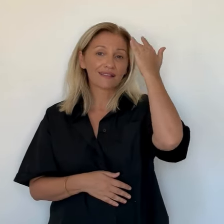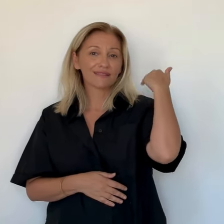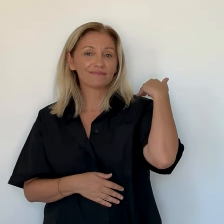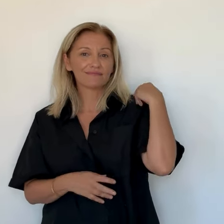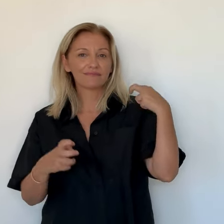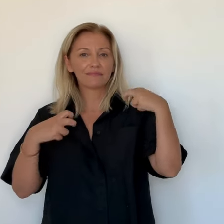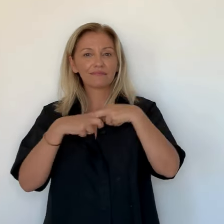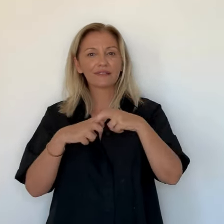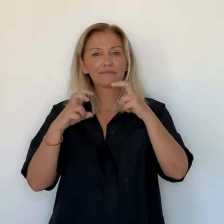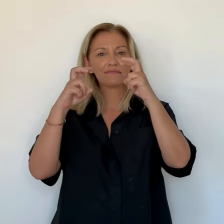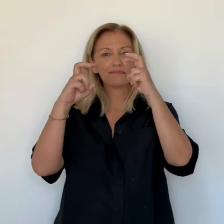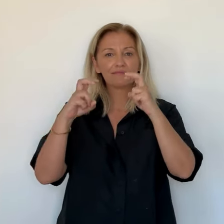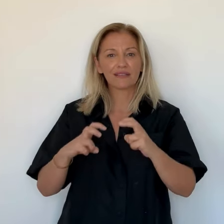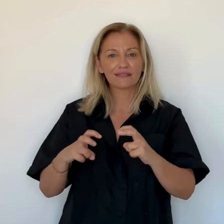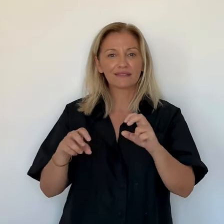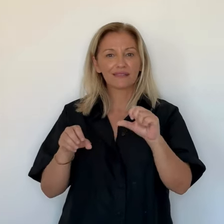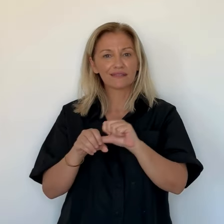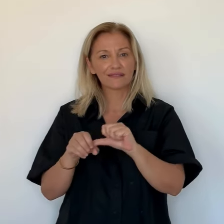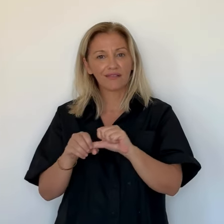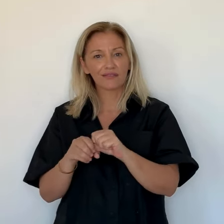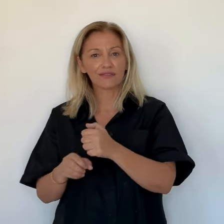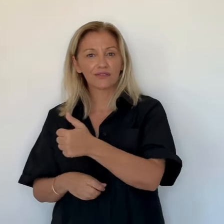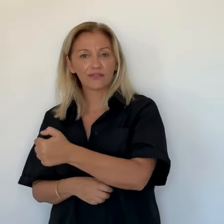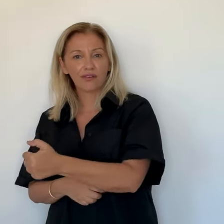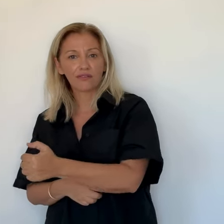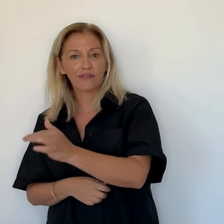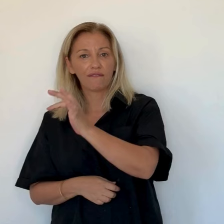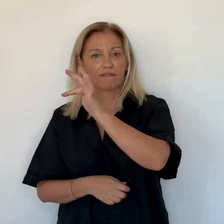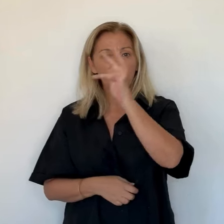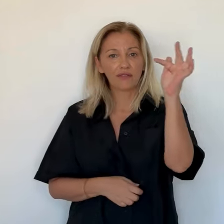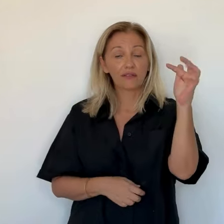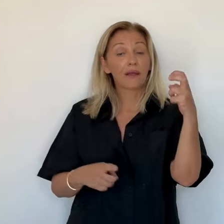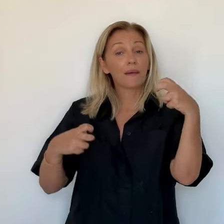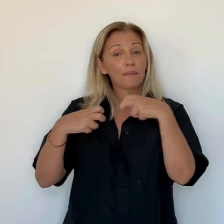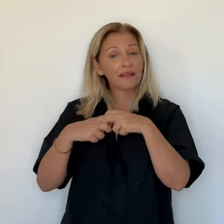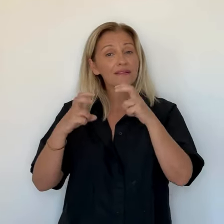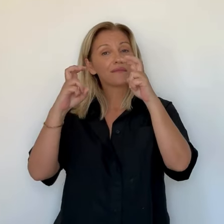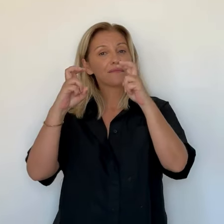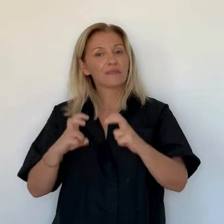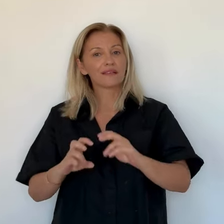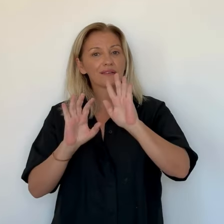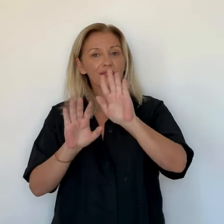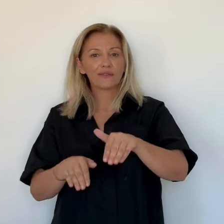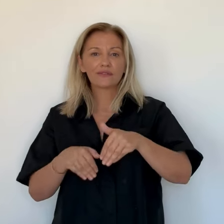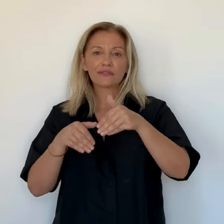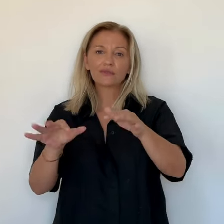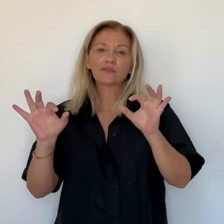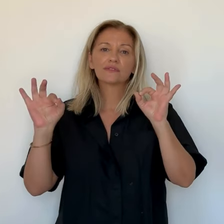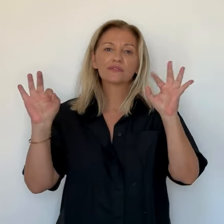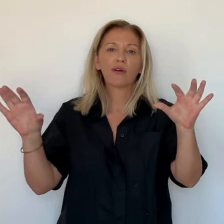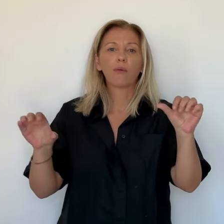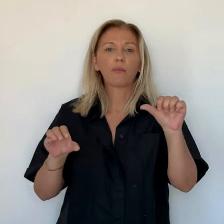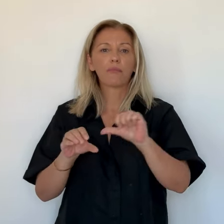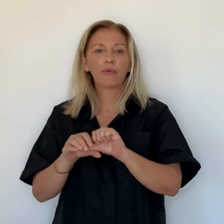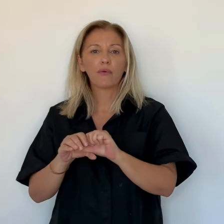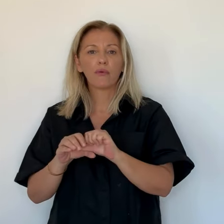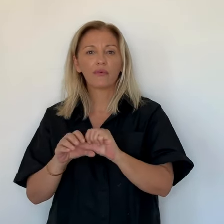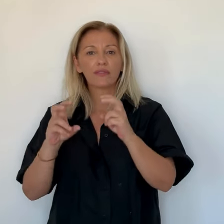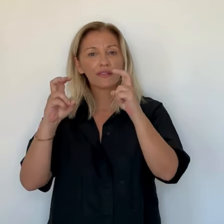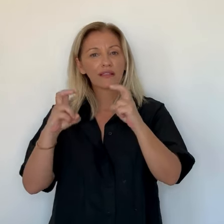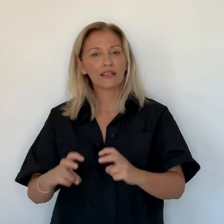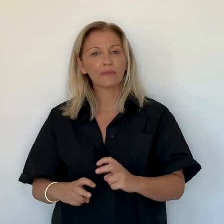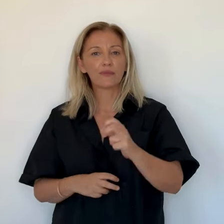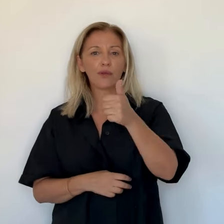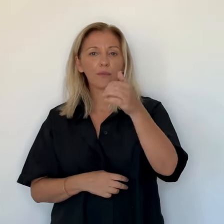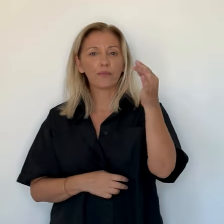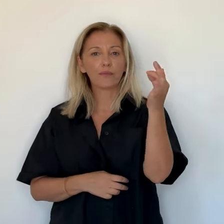prix des carburants ont baissé en Corse comme dans le reste de la France. Et ce recul s'est confirmé cet été. Moins 1% sur le sans-plomb,